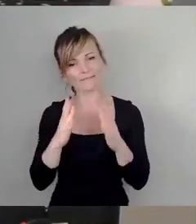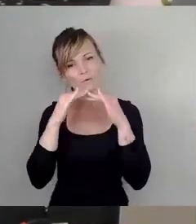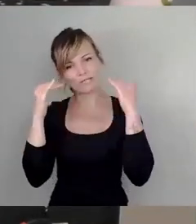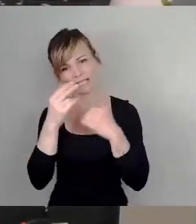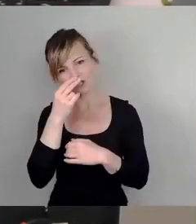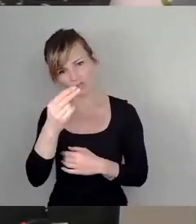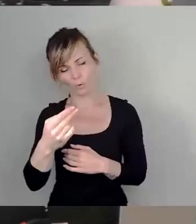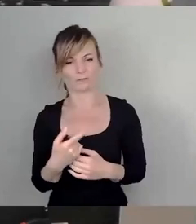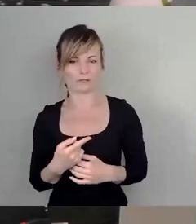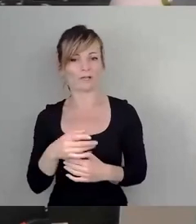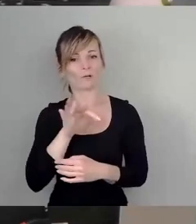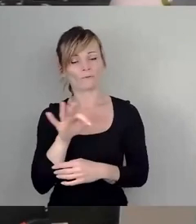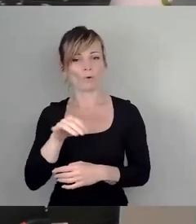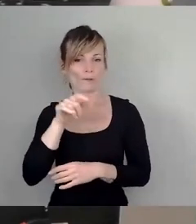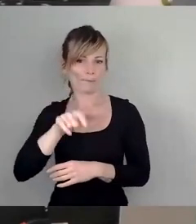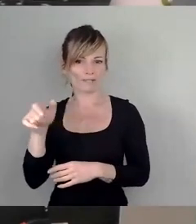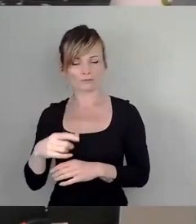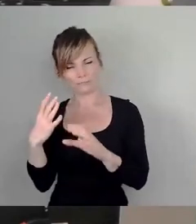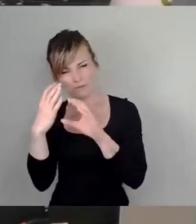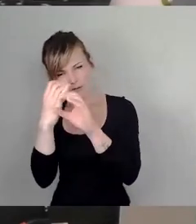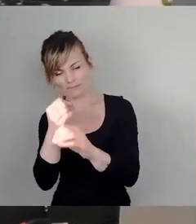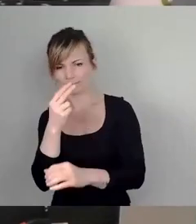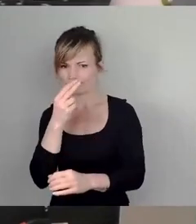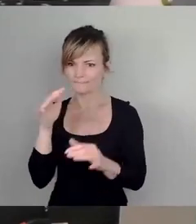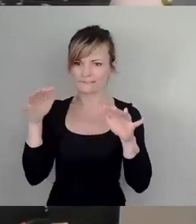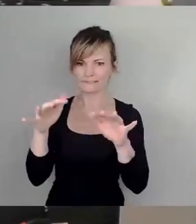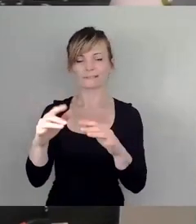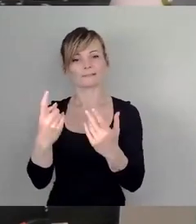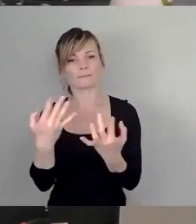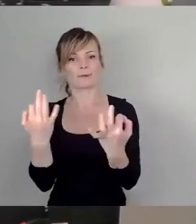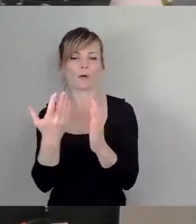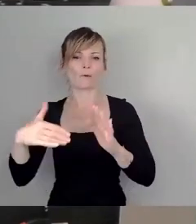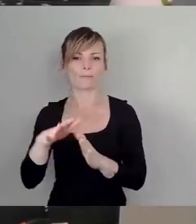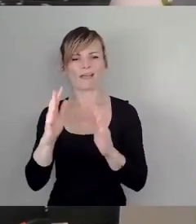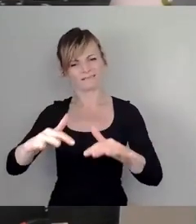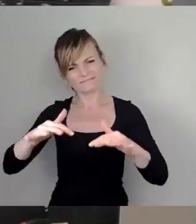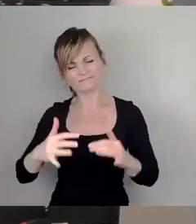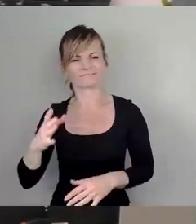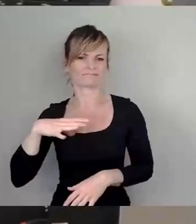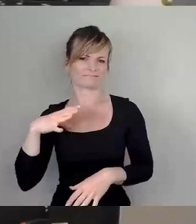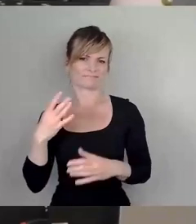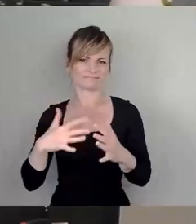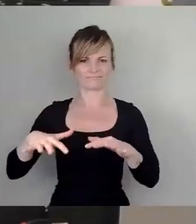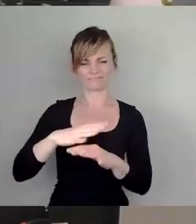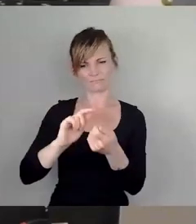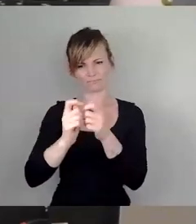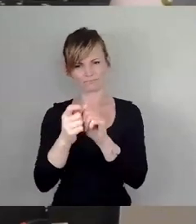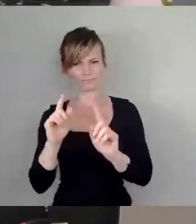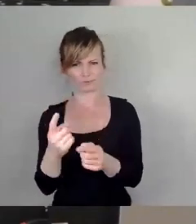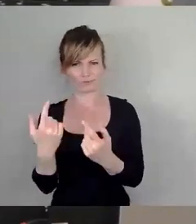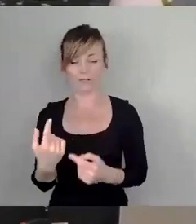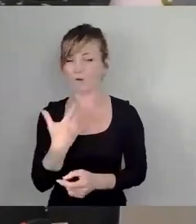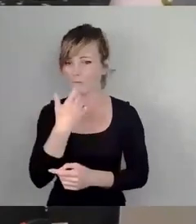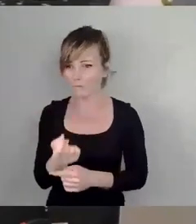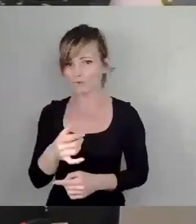Sogwirkung zu entfalten, muss der Vorplatz besucherfreundlicher und attraktiver werden. Wer Menschen ins Haus holen will, der muss